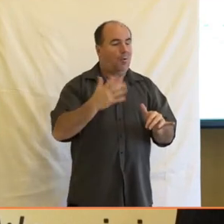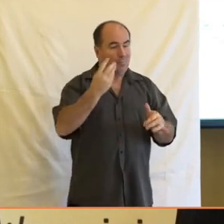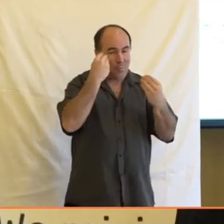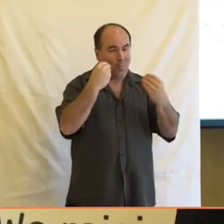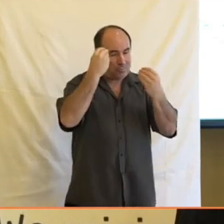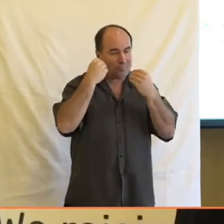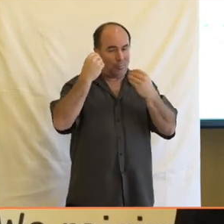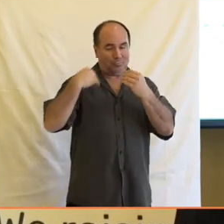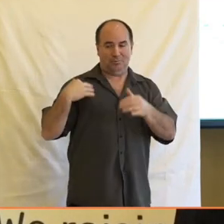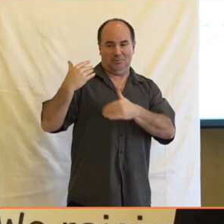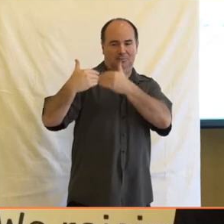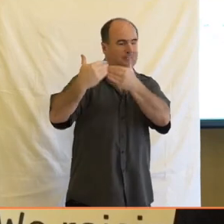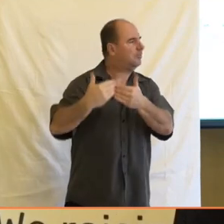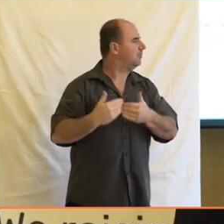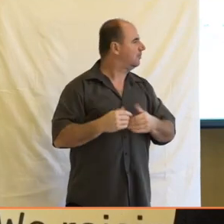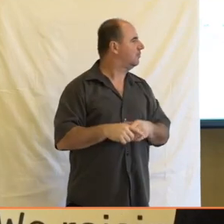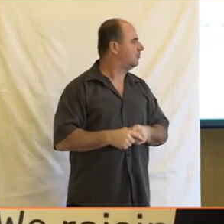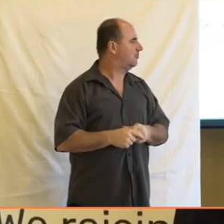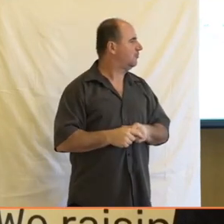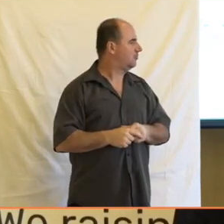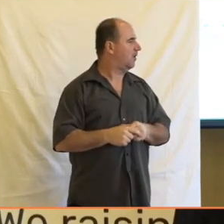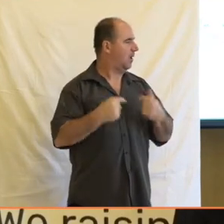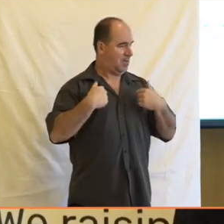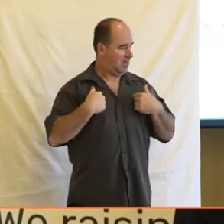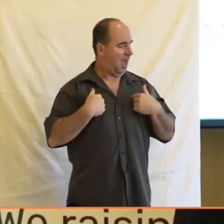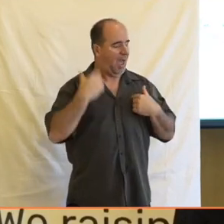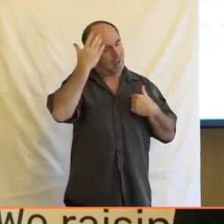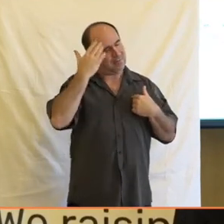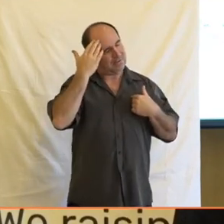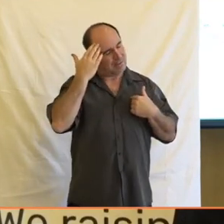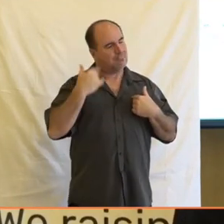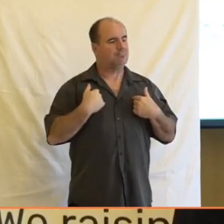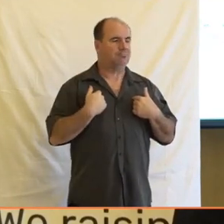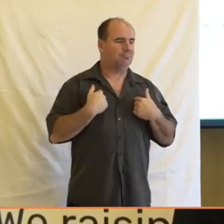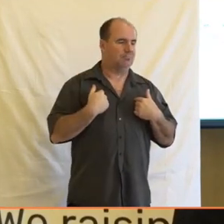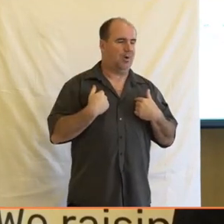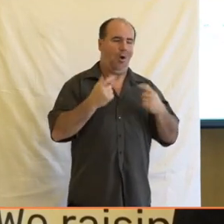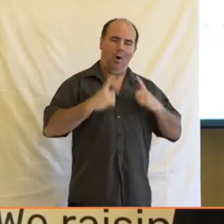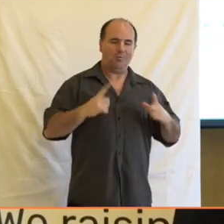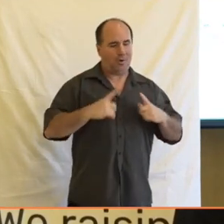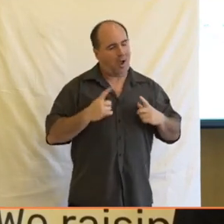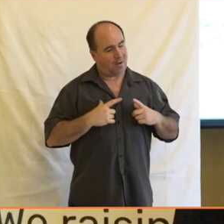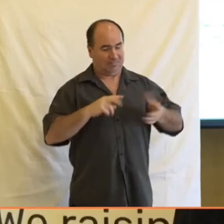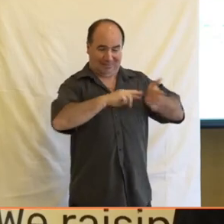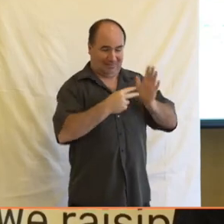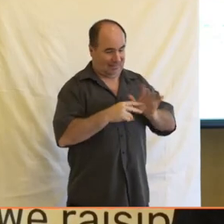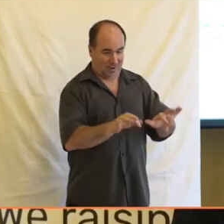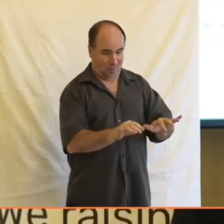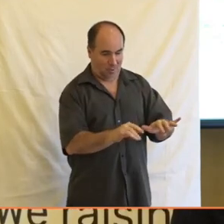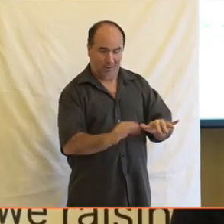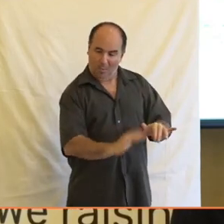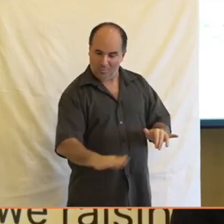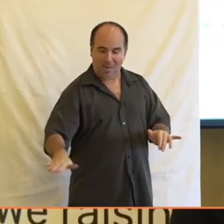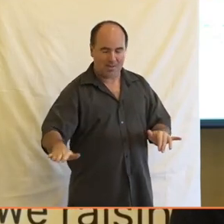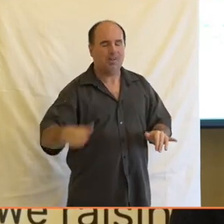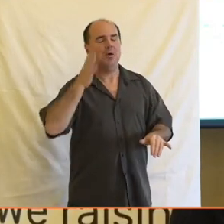je nepoškozovali. Jinými slovy, například já nejsem tak veliký pesimista vůči technologiím u dětí, protože jasně, že je tam spousta